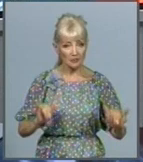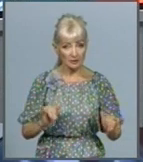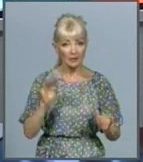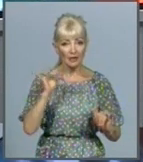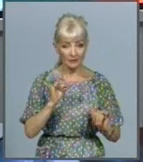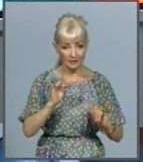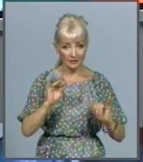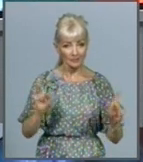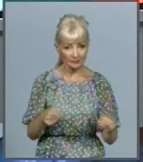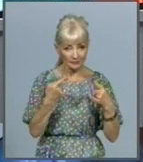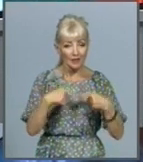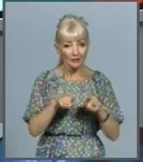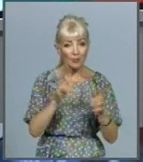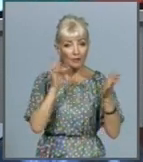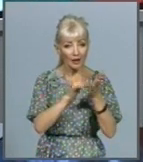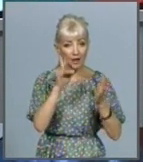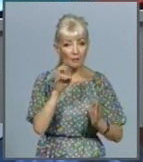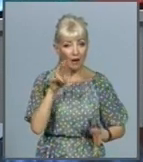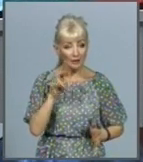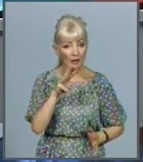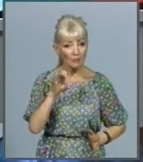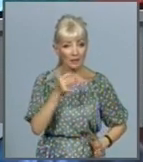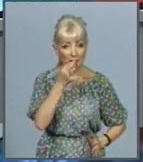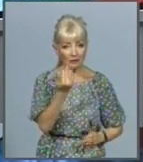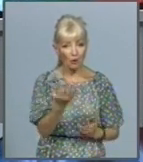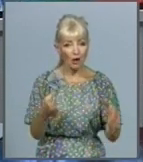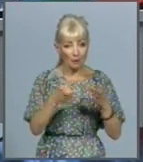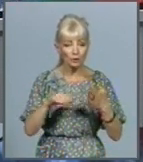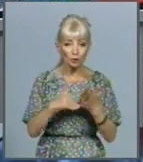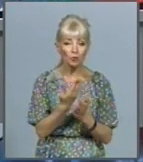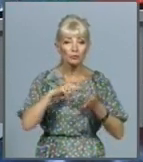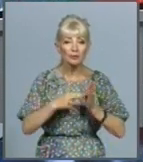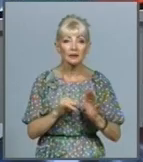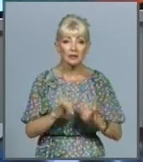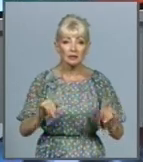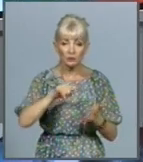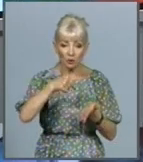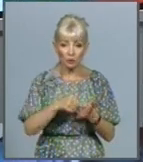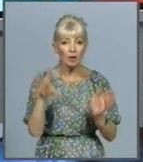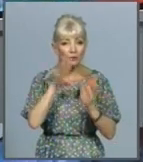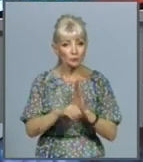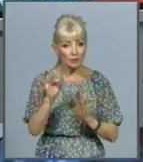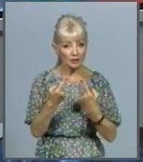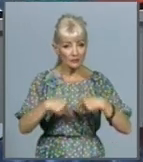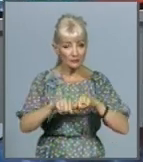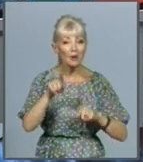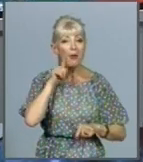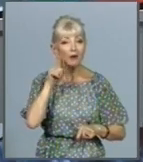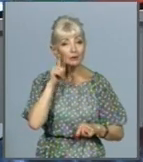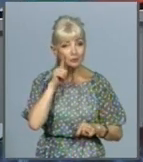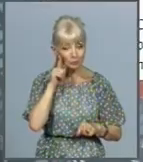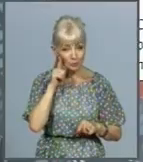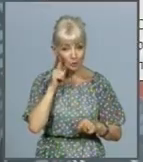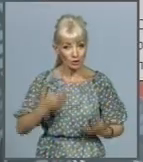телеграм-каналі мер повідомив, що його команда розробляє нову стратегію розвитку міста, у тому числі в сфері молодіжної політики. Далі цитата.